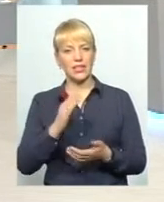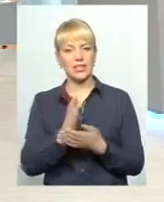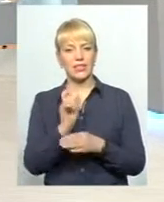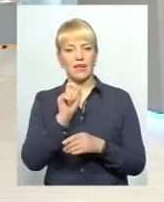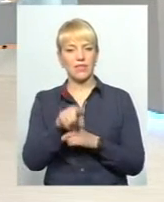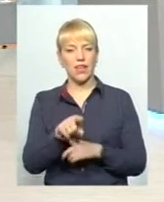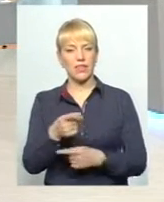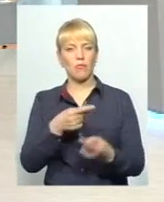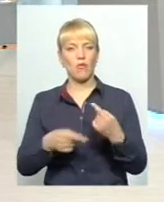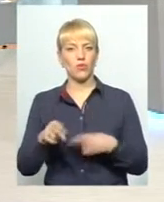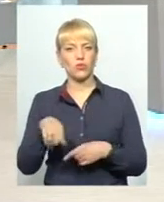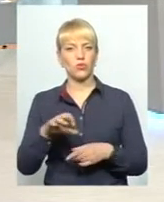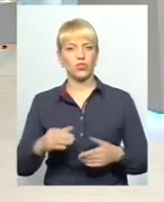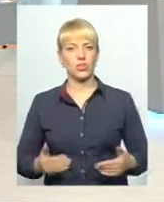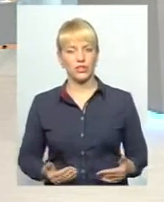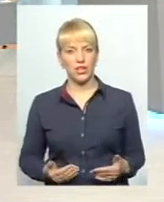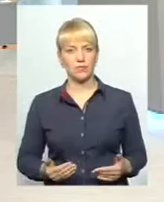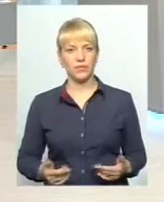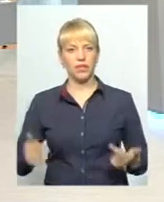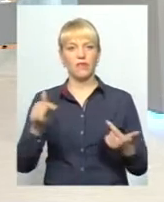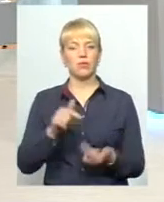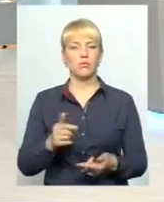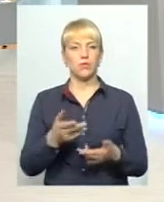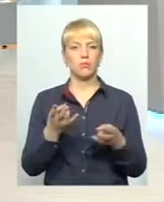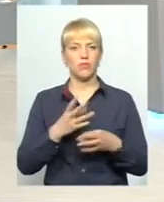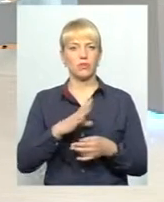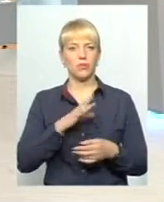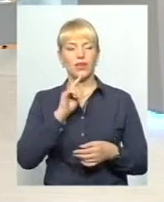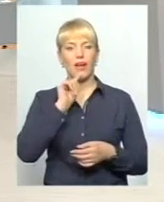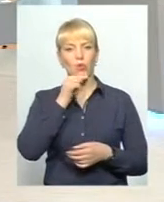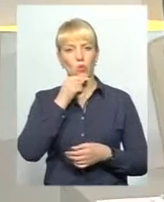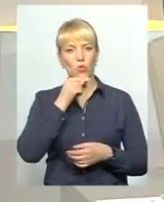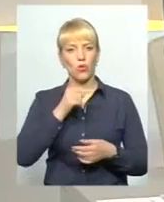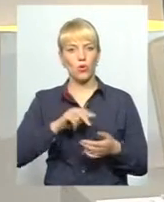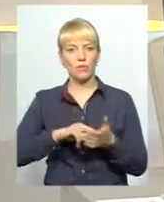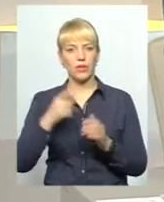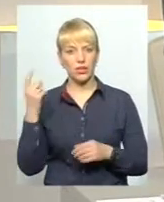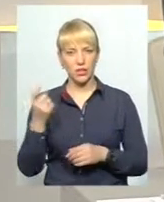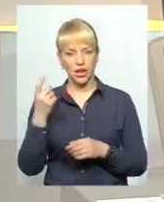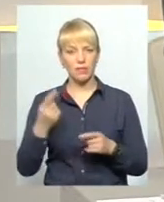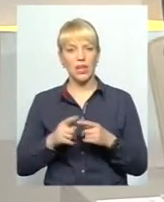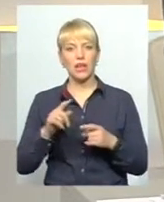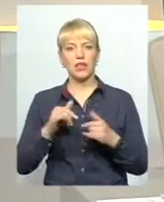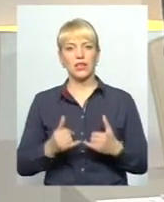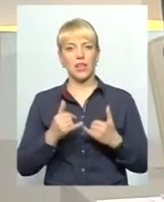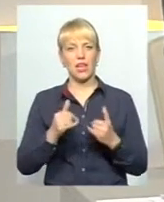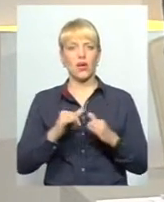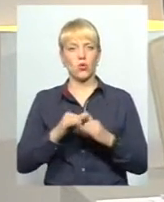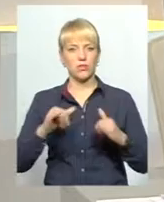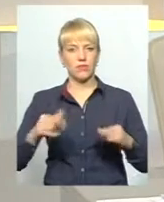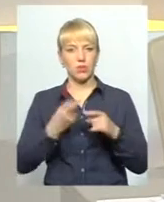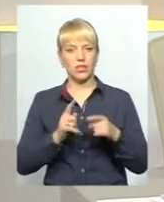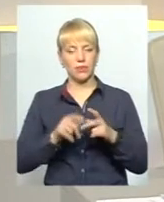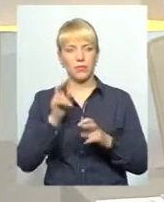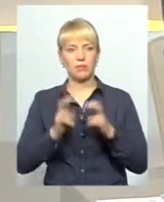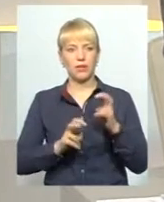повернути туди життя, відповідно, для того має бути ота економіка, можливість для розвитку тих підприємств,